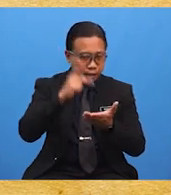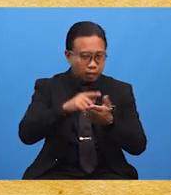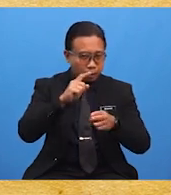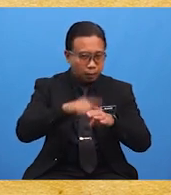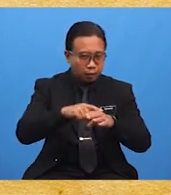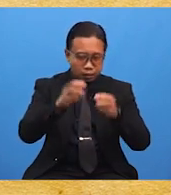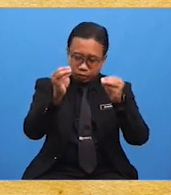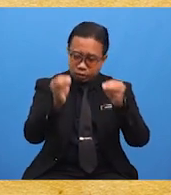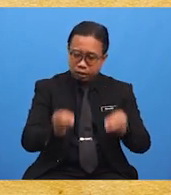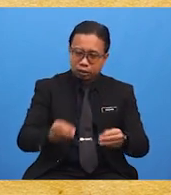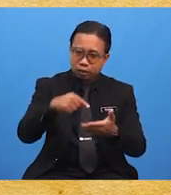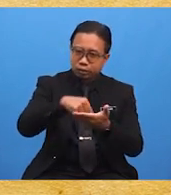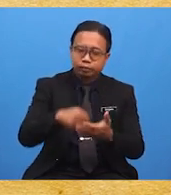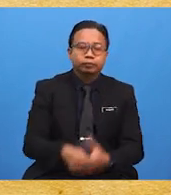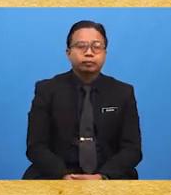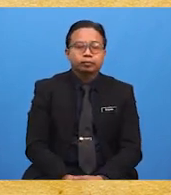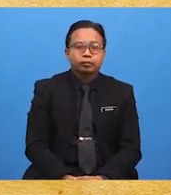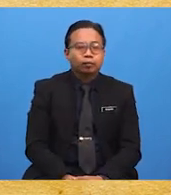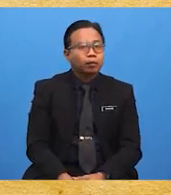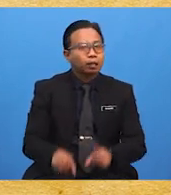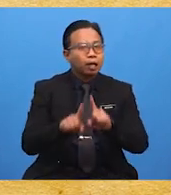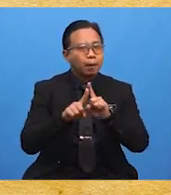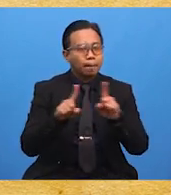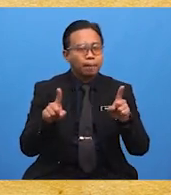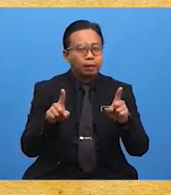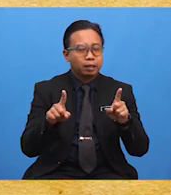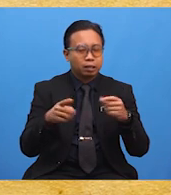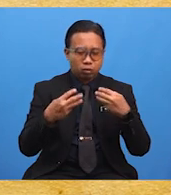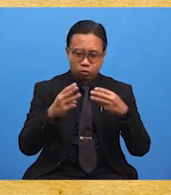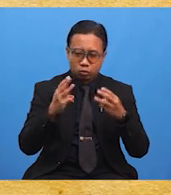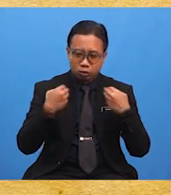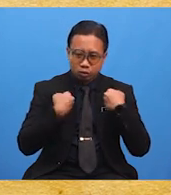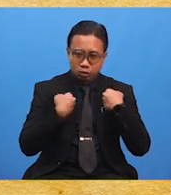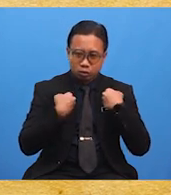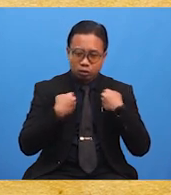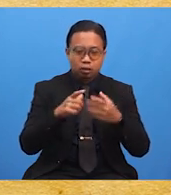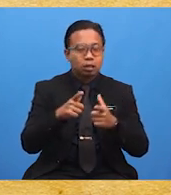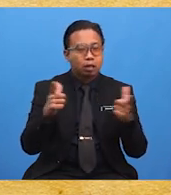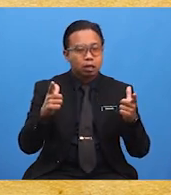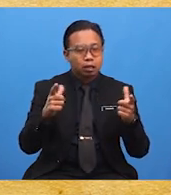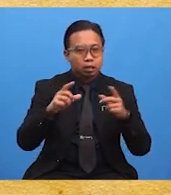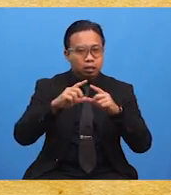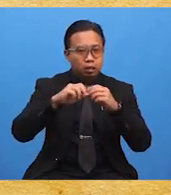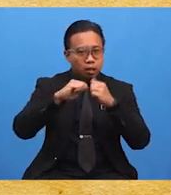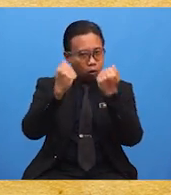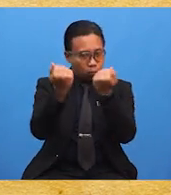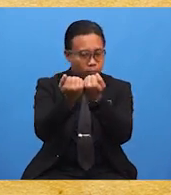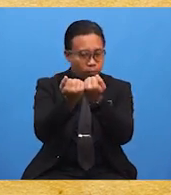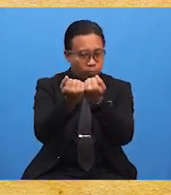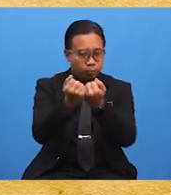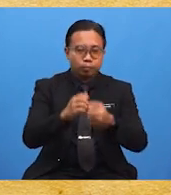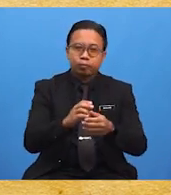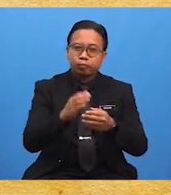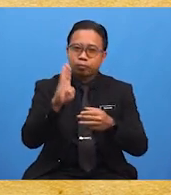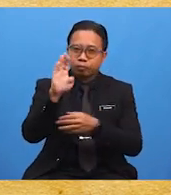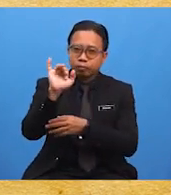masyarakat di sini. Namun demikian, kewujudan masyarakat berbilang kaum dan dasar British yang